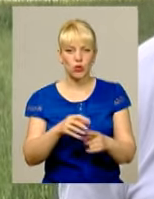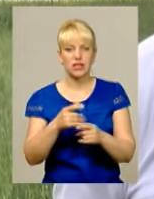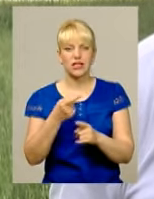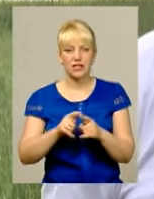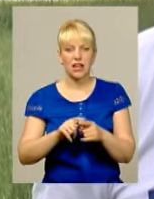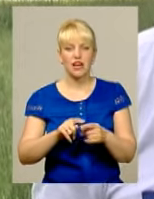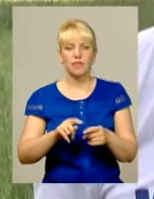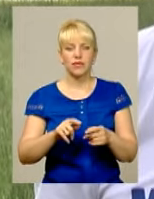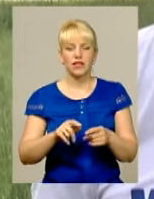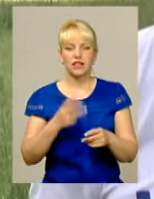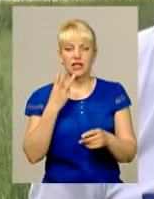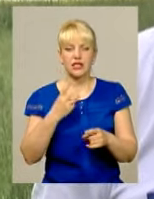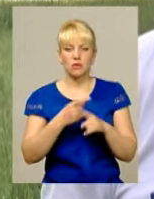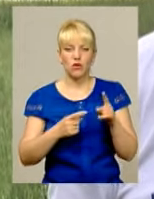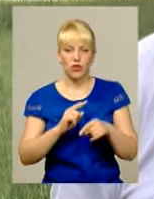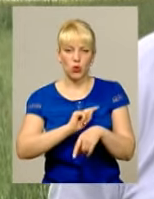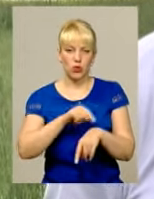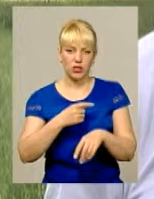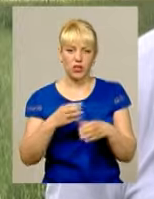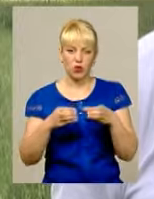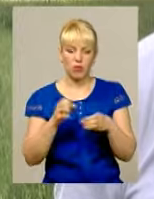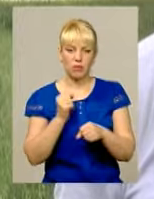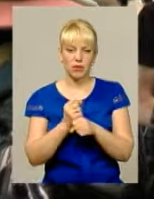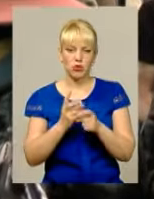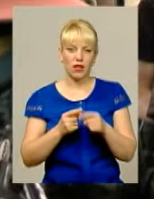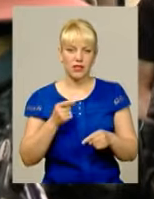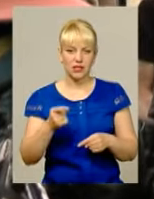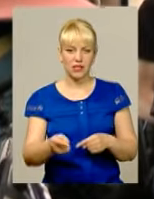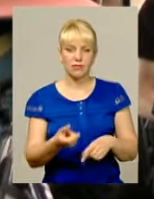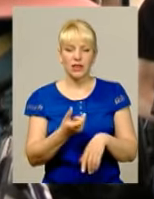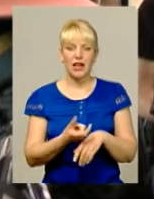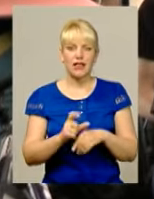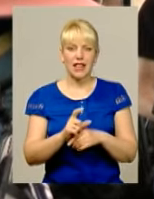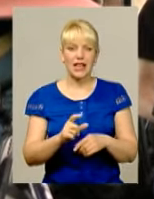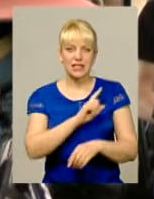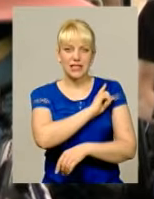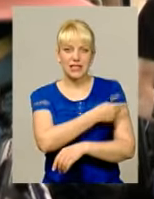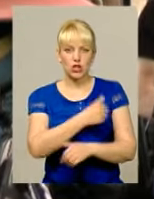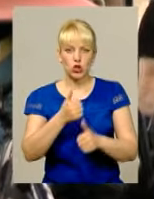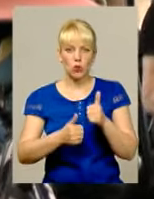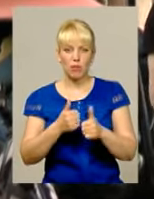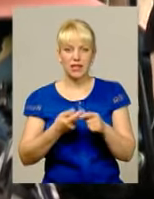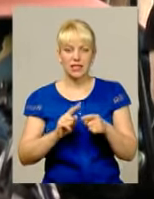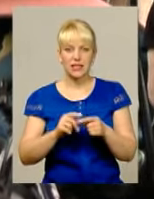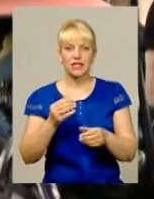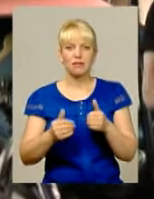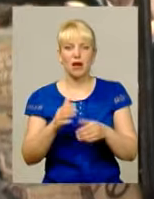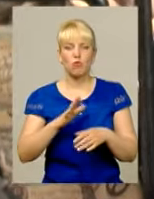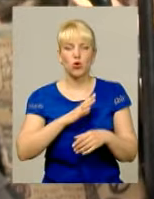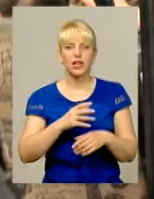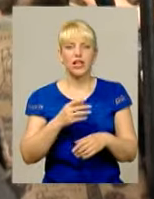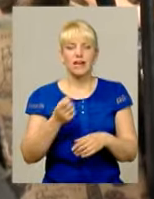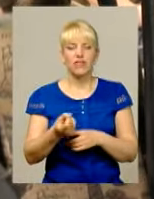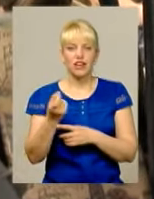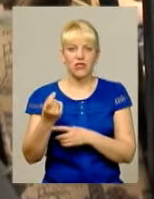ціле 3,5 години команда працює на дистанції Найсильнішими суперниками на цих змаганнях для хмельничан виявилися